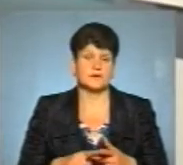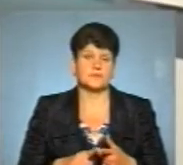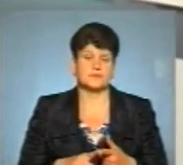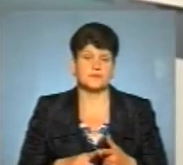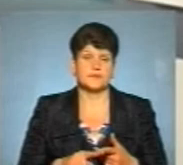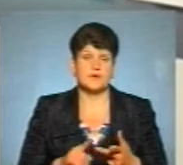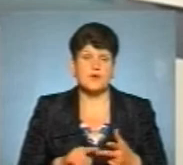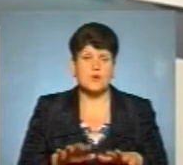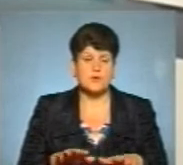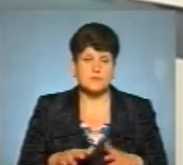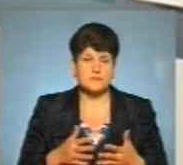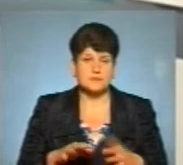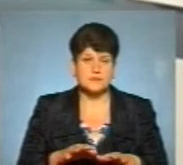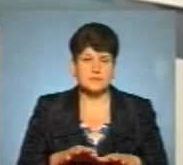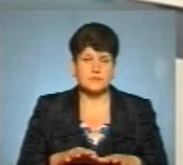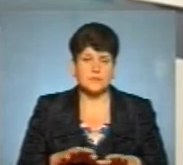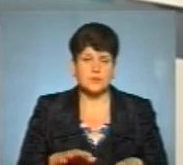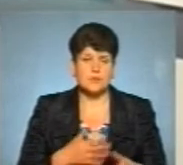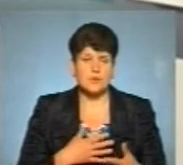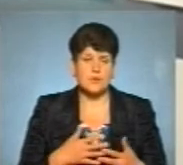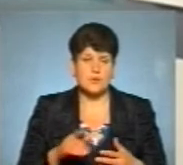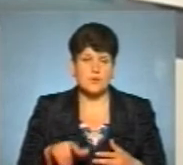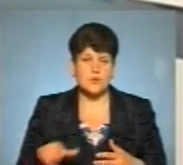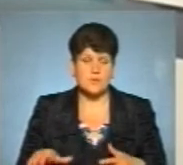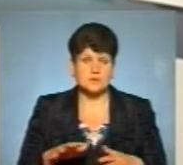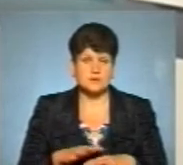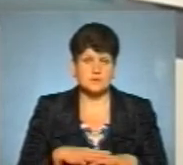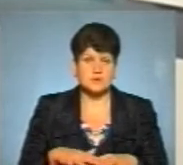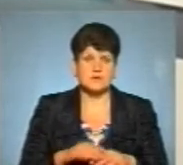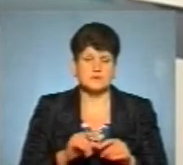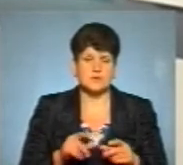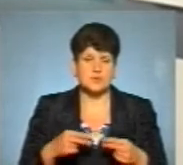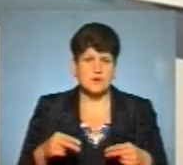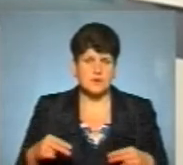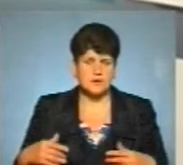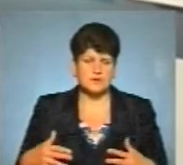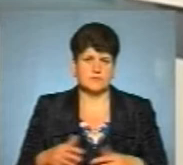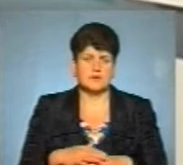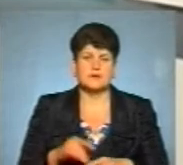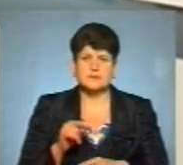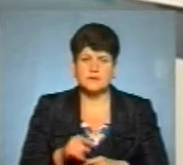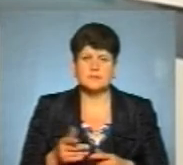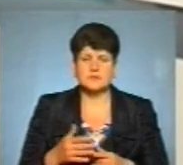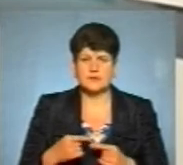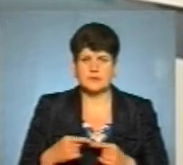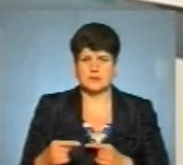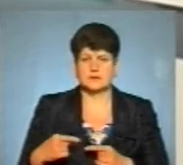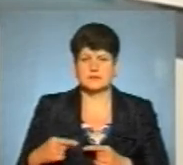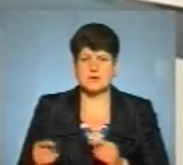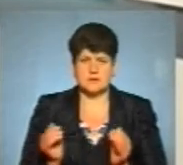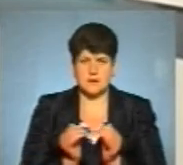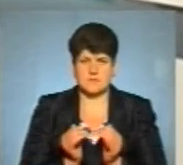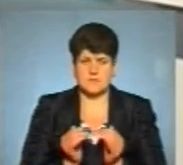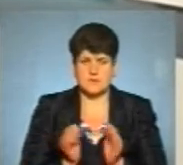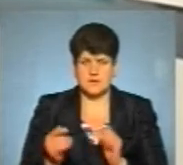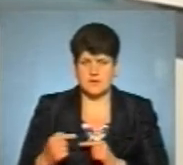громадських місцях, в закладах торгівлі і тому подібне. Тобто там, де дистанція мала, там,